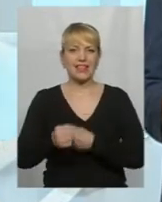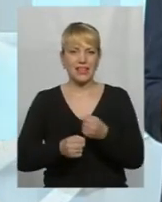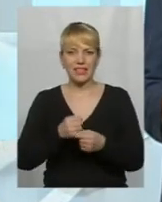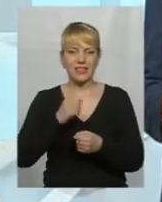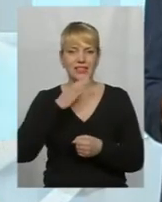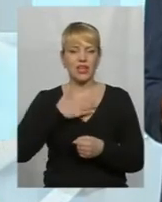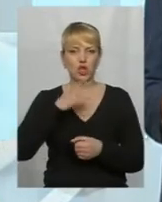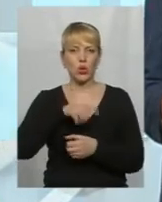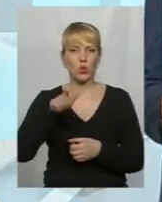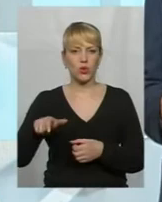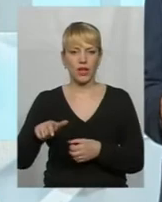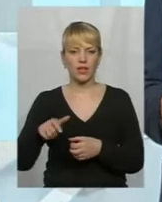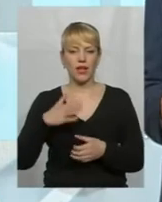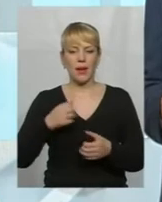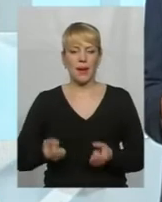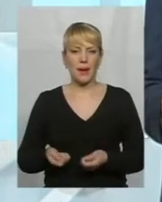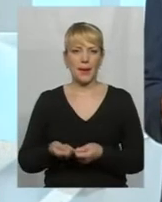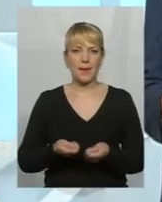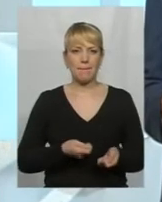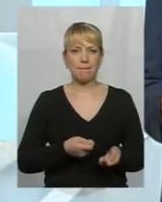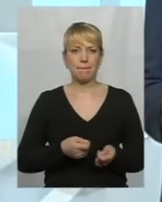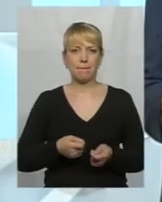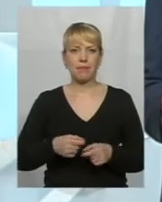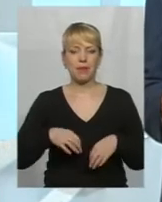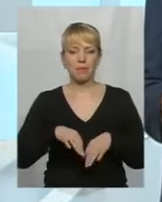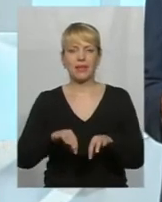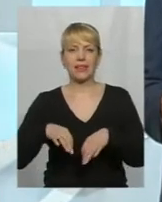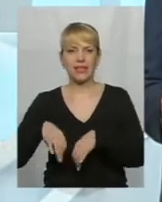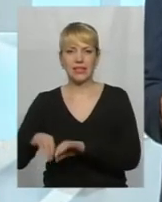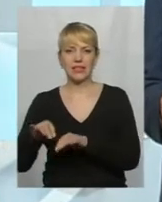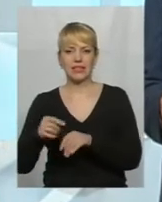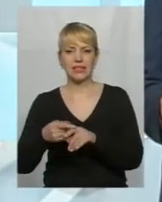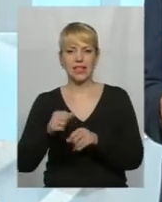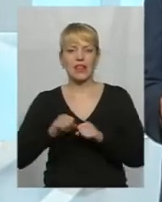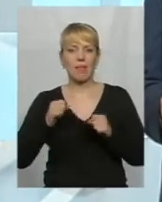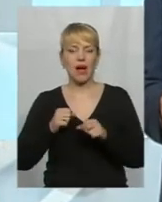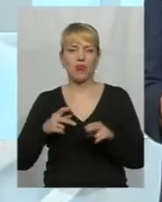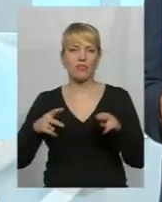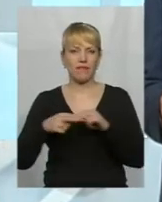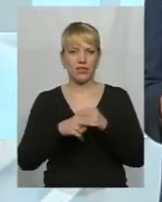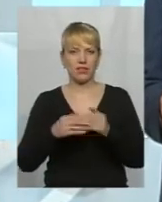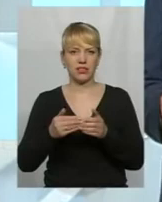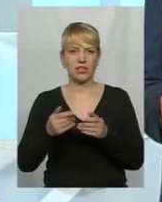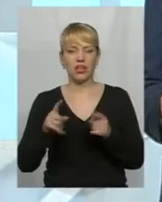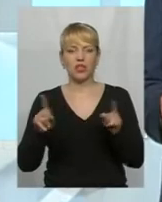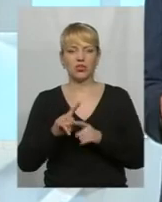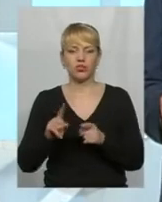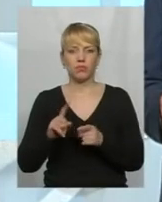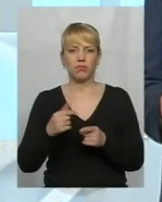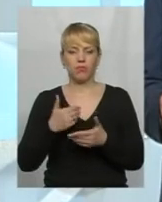блокують під'їзд волонтерів, намагаються повністю перешкодити нам для того, щоб ми могли тут продовжувати